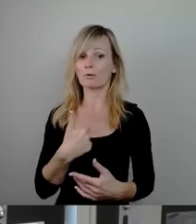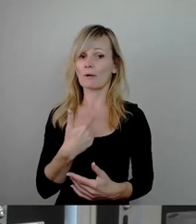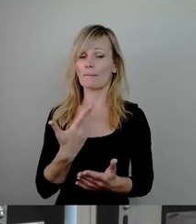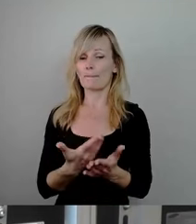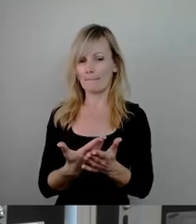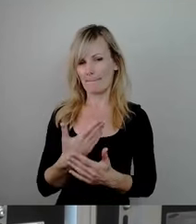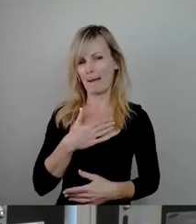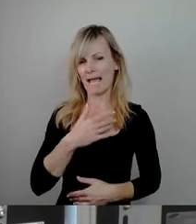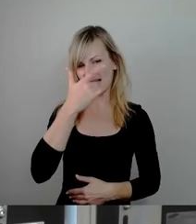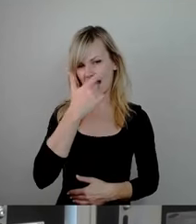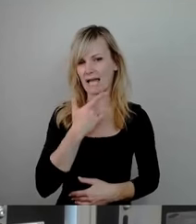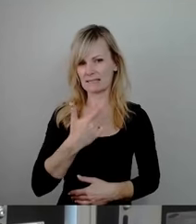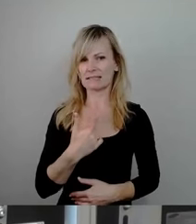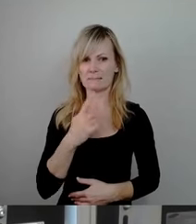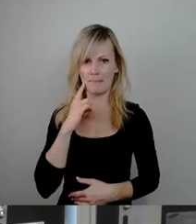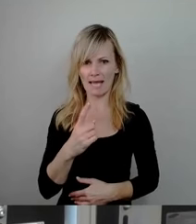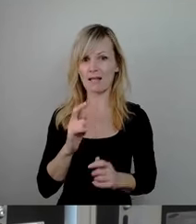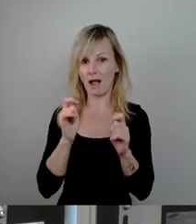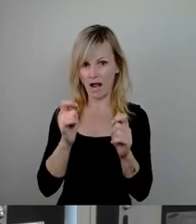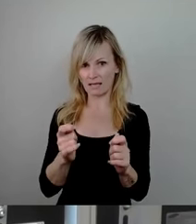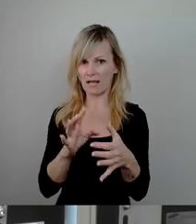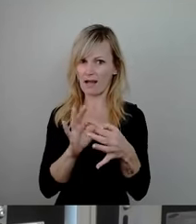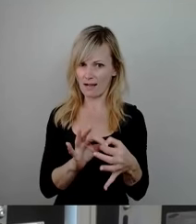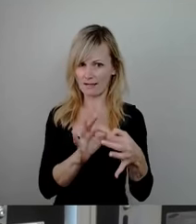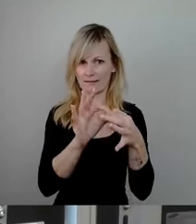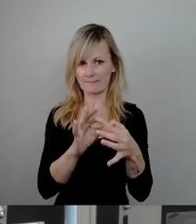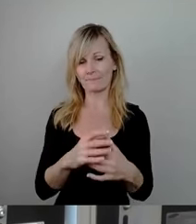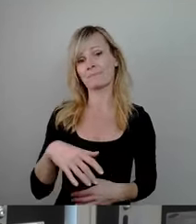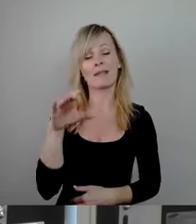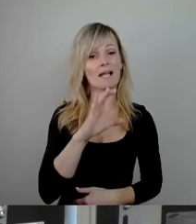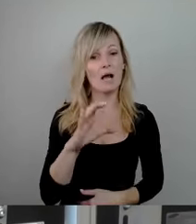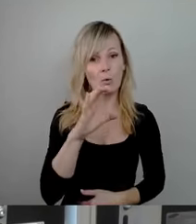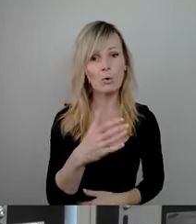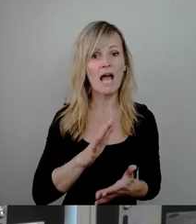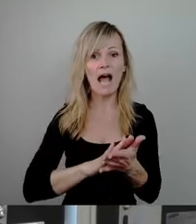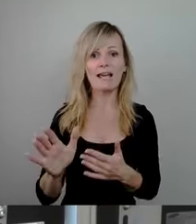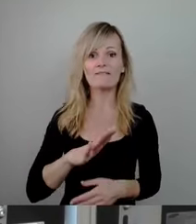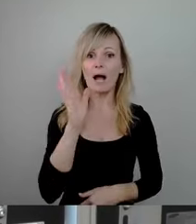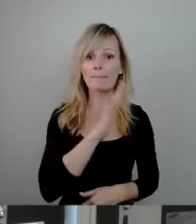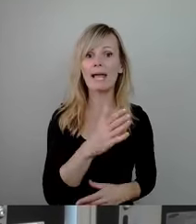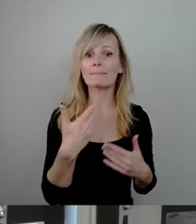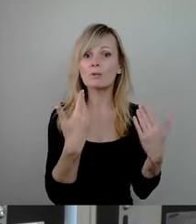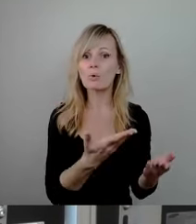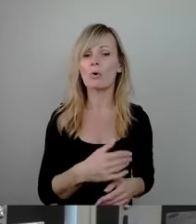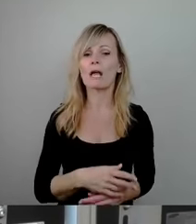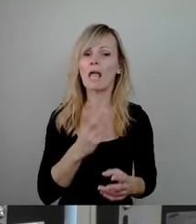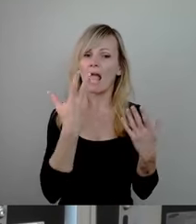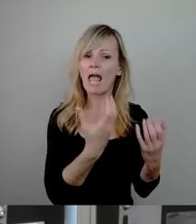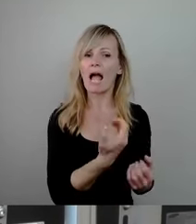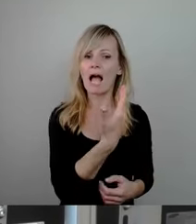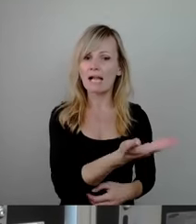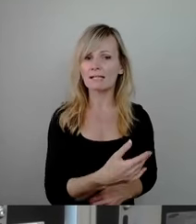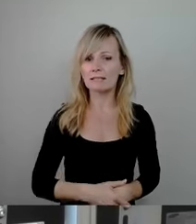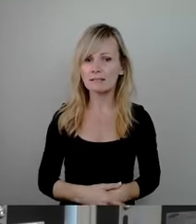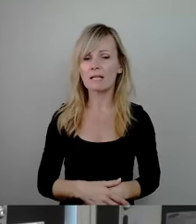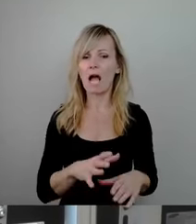ernst gemeinten Antrag. Lassen wir Carola doch einfach, wie sie ist. Erhalten wir sie und nehmen sie